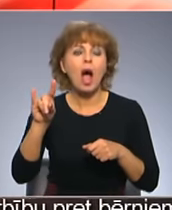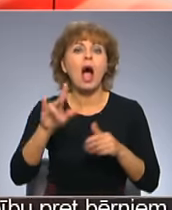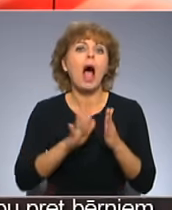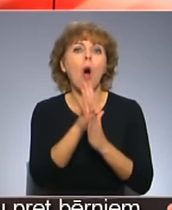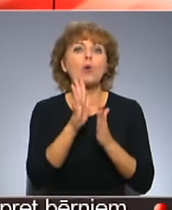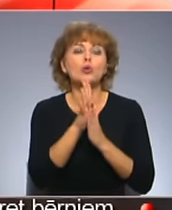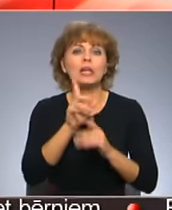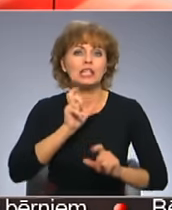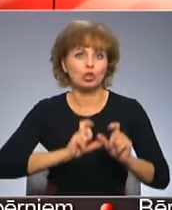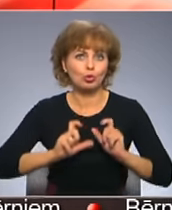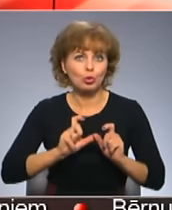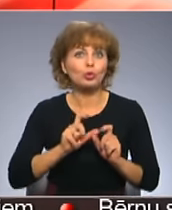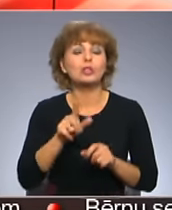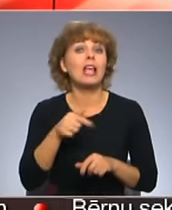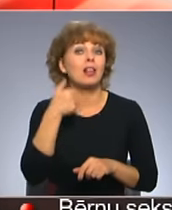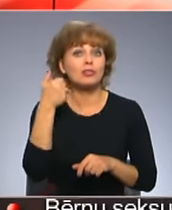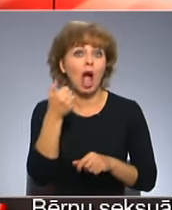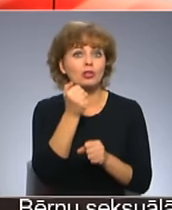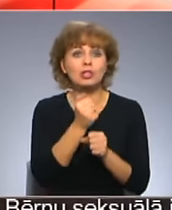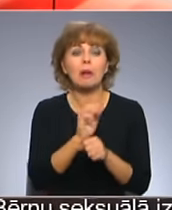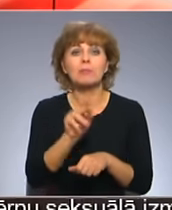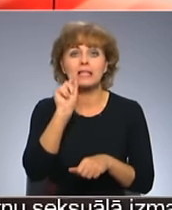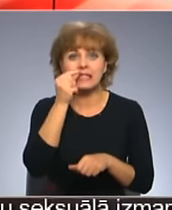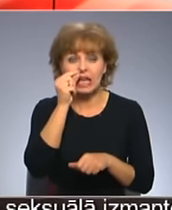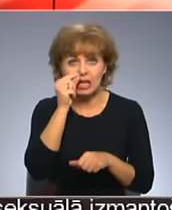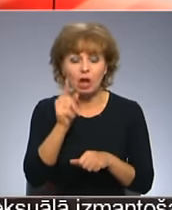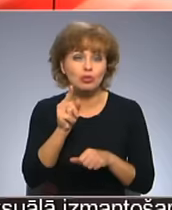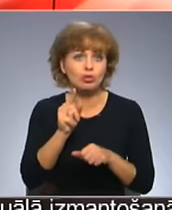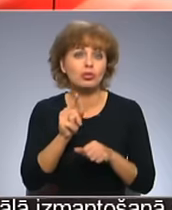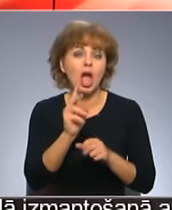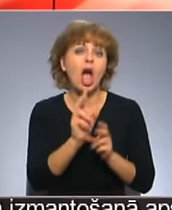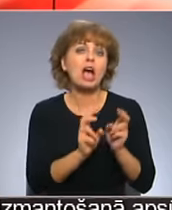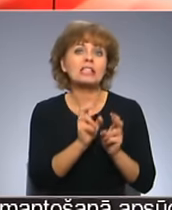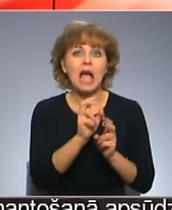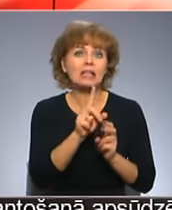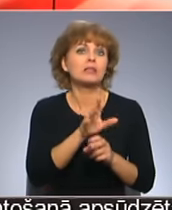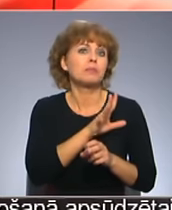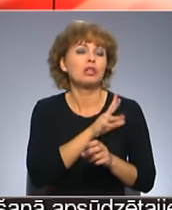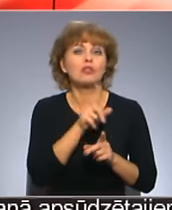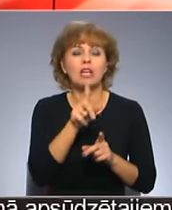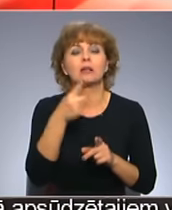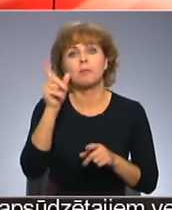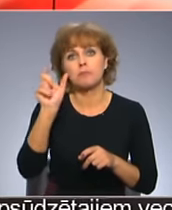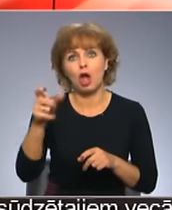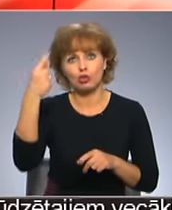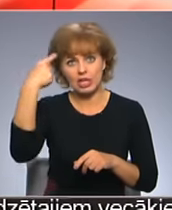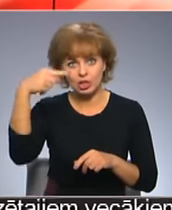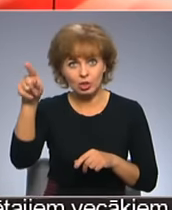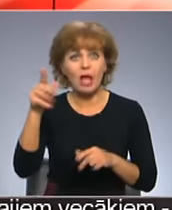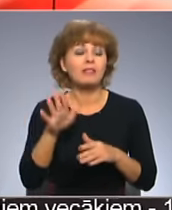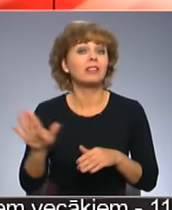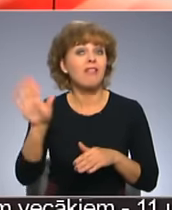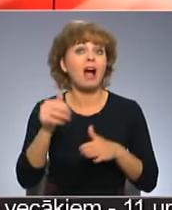vien paša iniciatīva. Arī tagad valsts atbalsts ir minimāls, tomēr cerīgi jūsties liek lauksaimnieku pieaugošāji interesi par pelēko